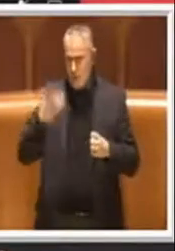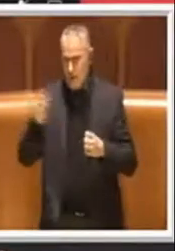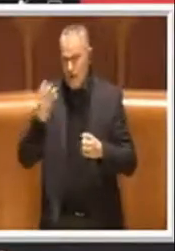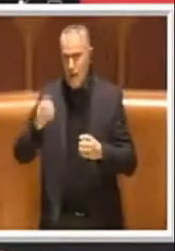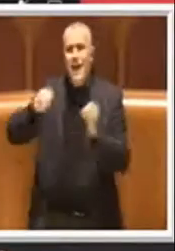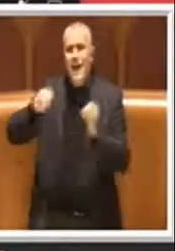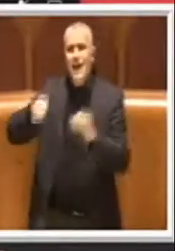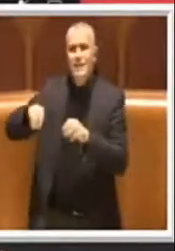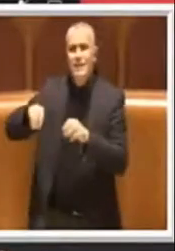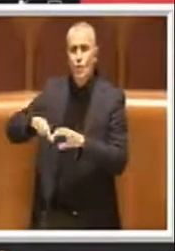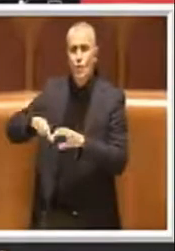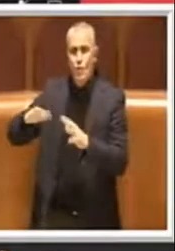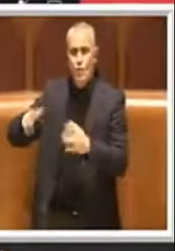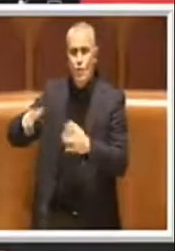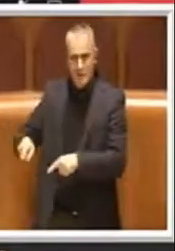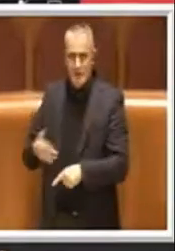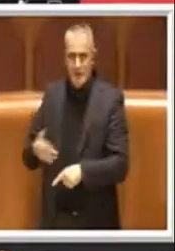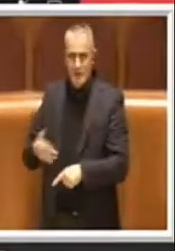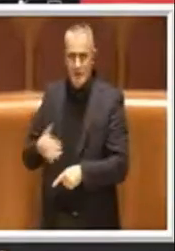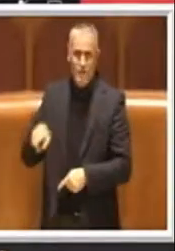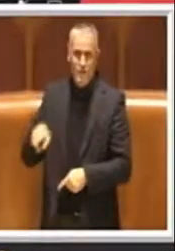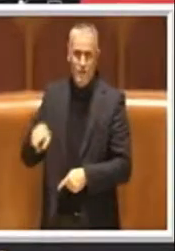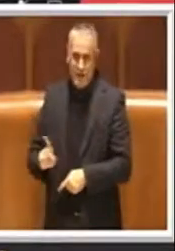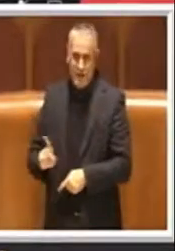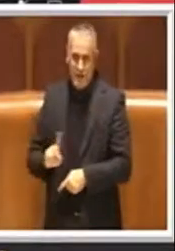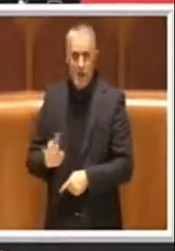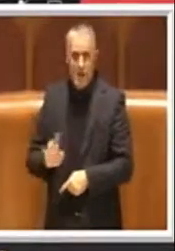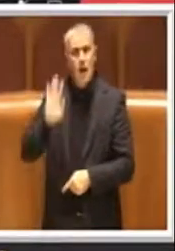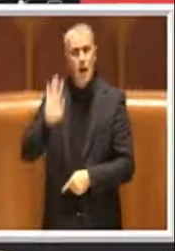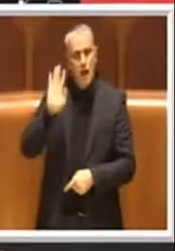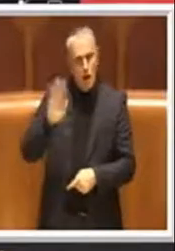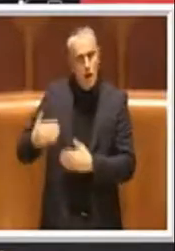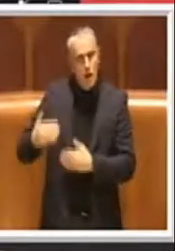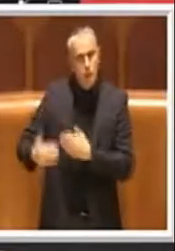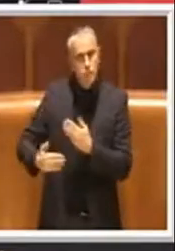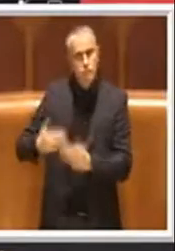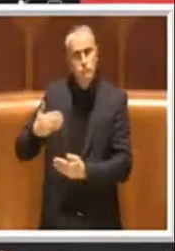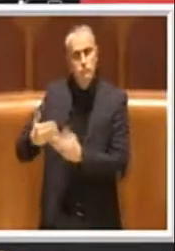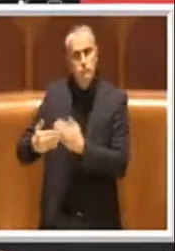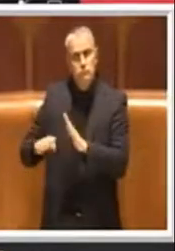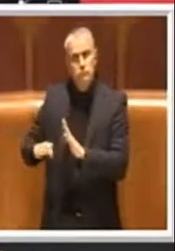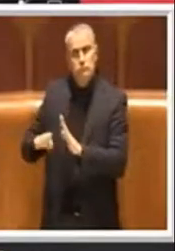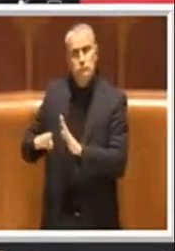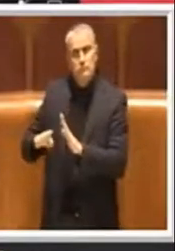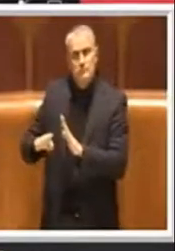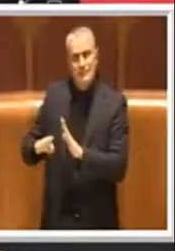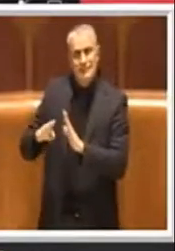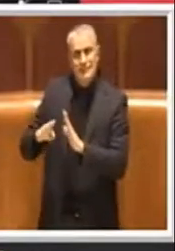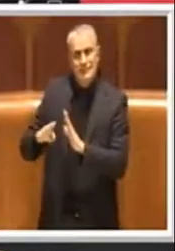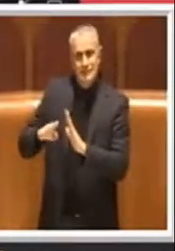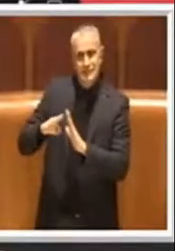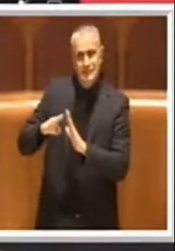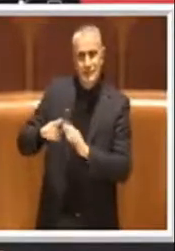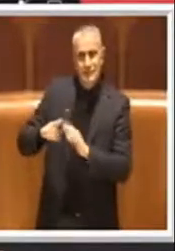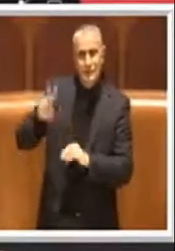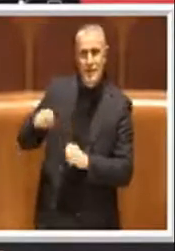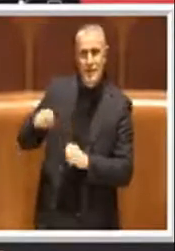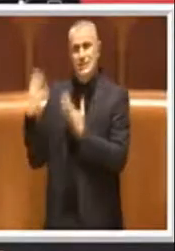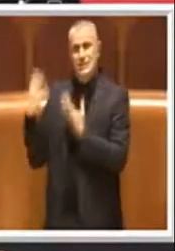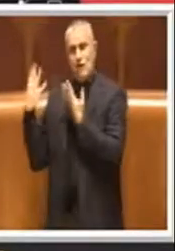dove c'è ancora un'insufficienza, ma comunque con un trend in risalita rispetto al 2019.